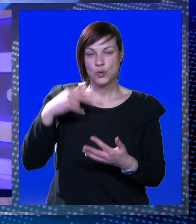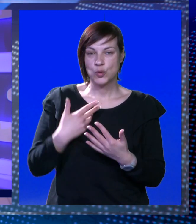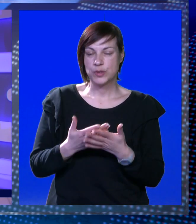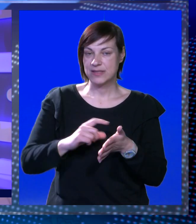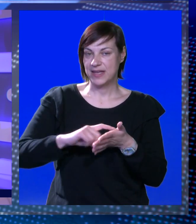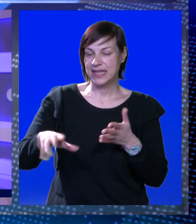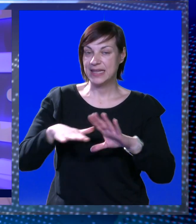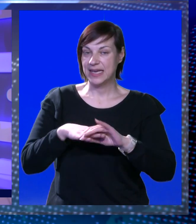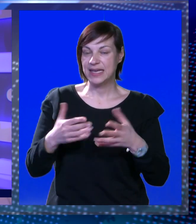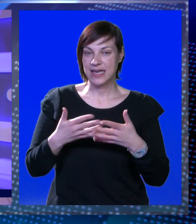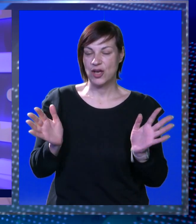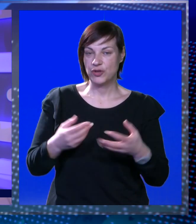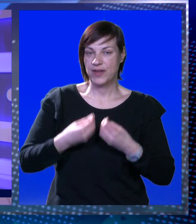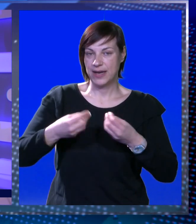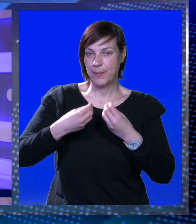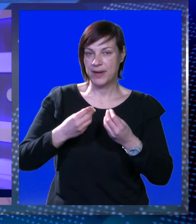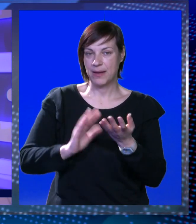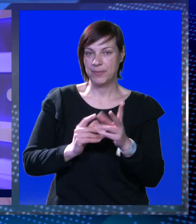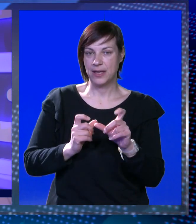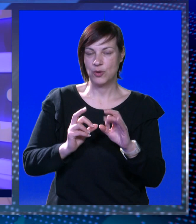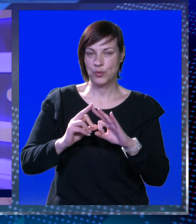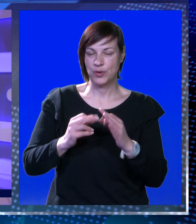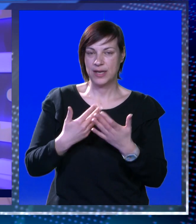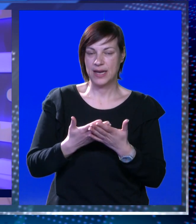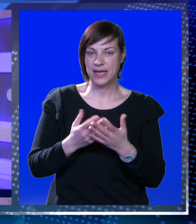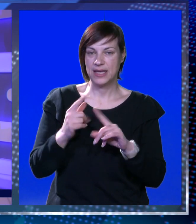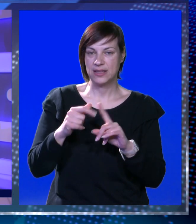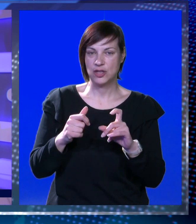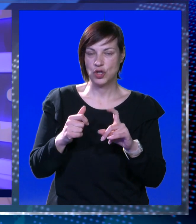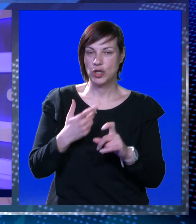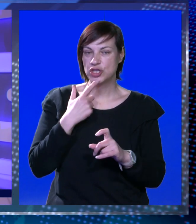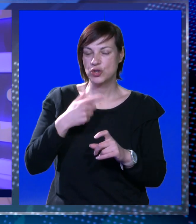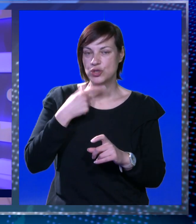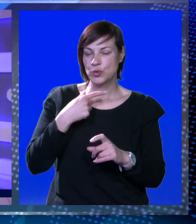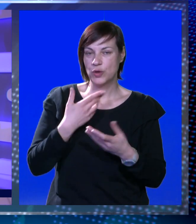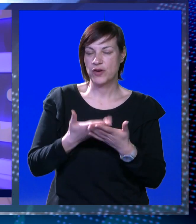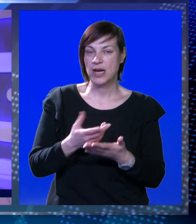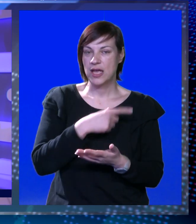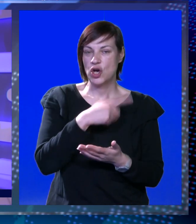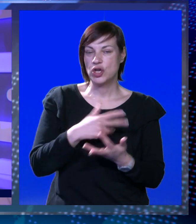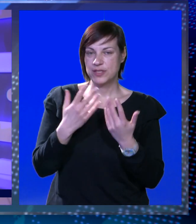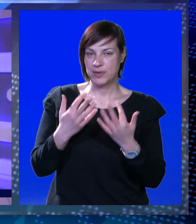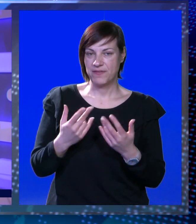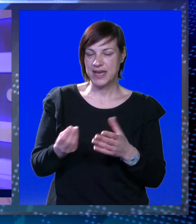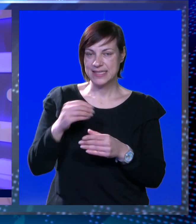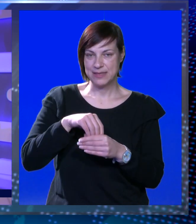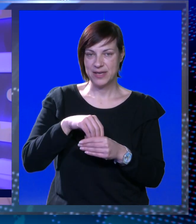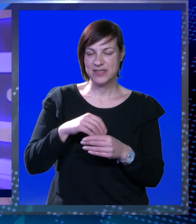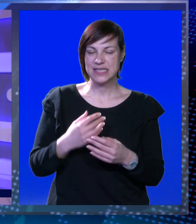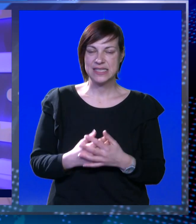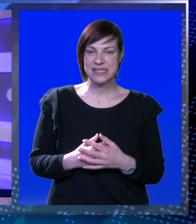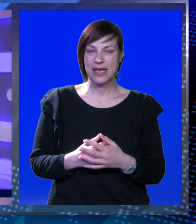iskustva. Tjedan karijera otvoren je predavanjem Tonija Miluna i Meri Šumantolić koji su govorili o osobnim financijama i